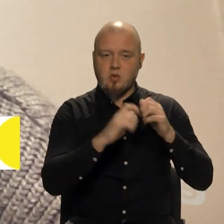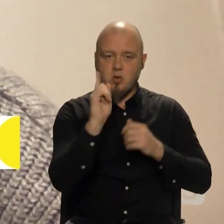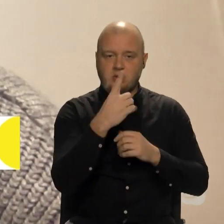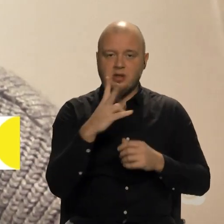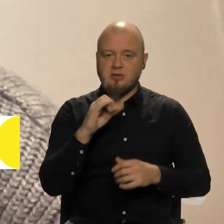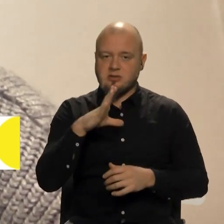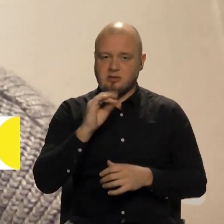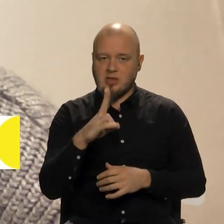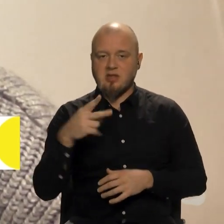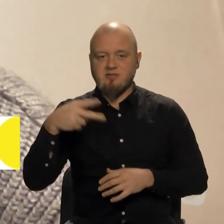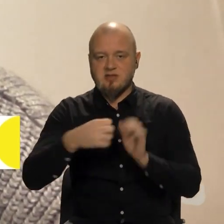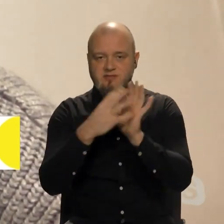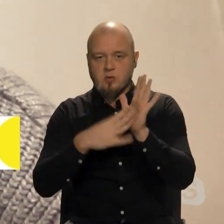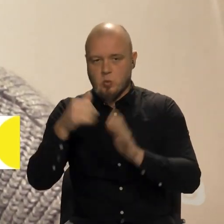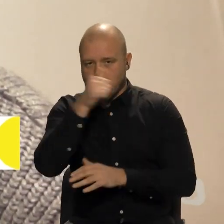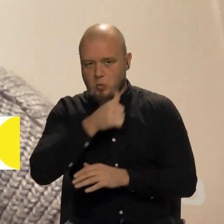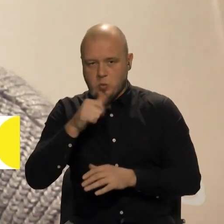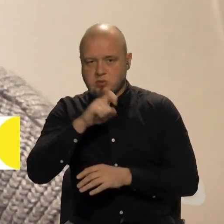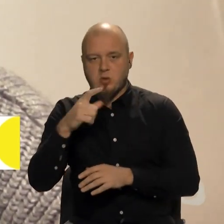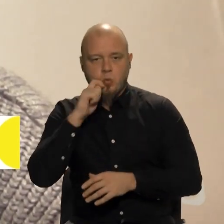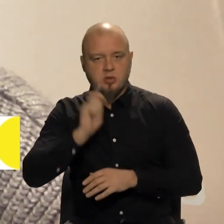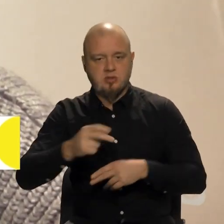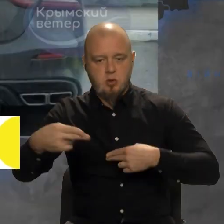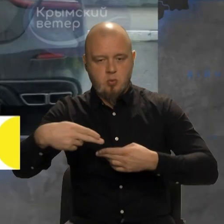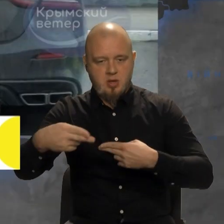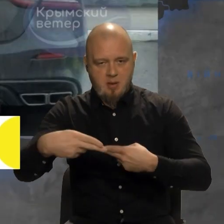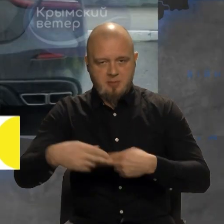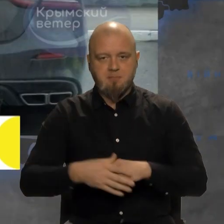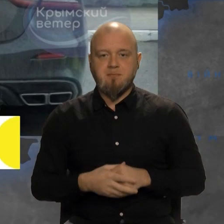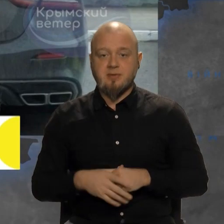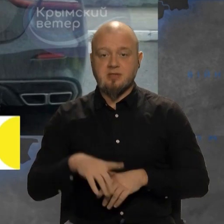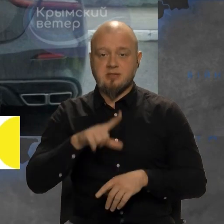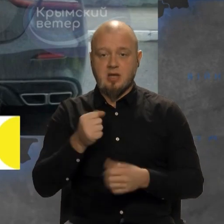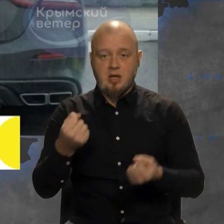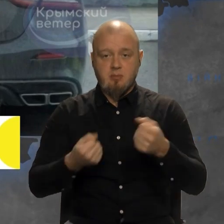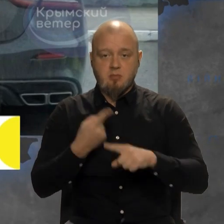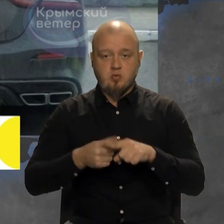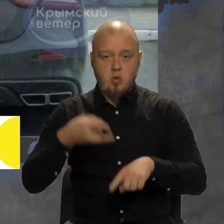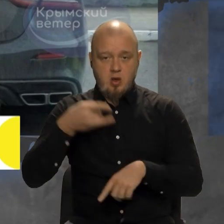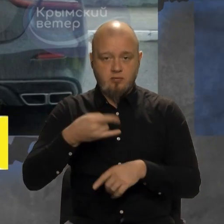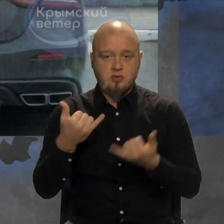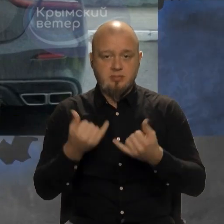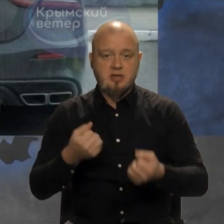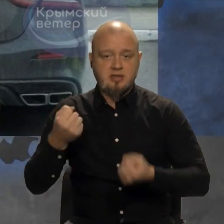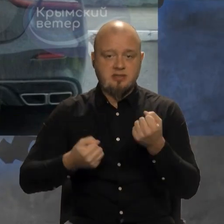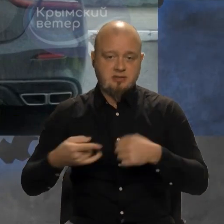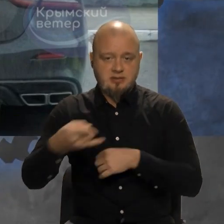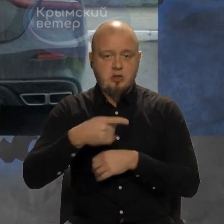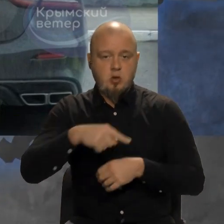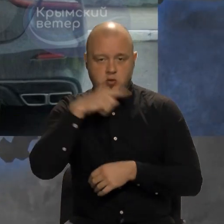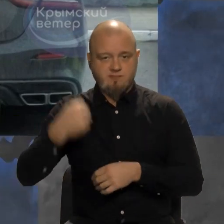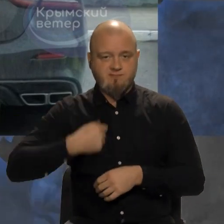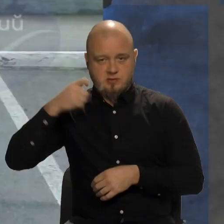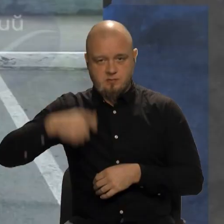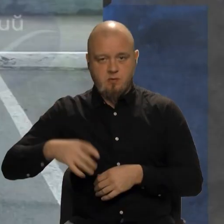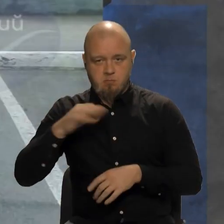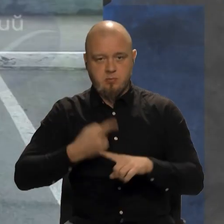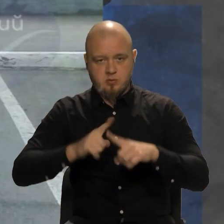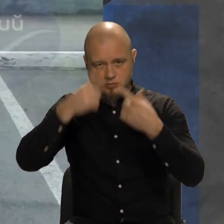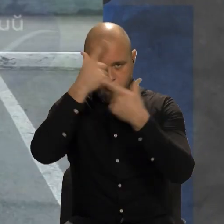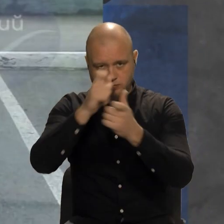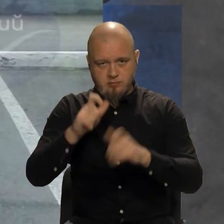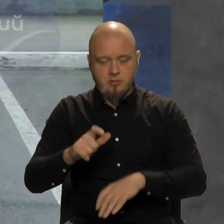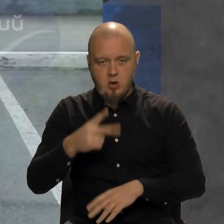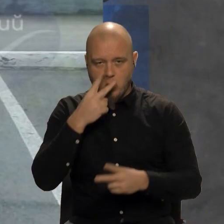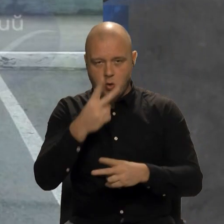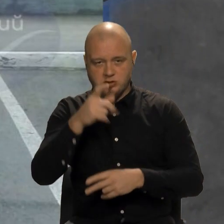Нісан 2019 року з українськими номерами. За кермом цього авто тепер їздить російський військовий. Про це повідомили